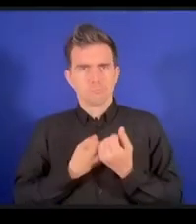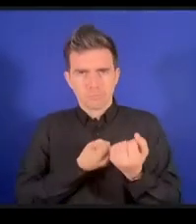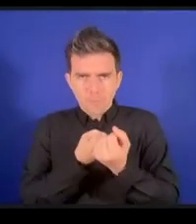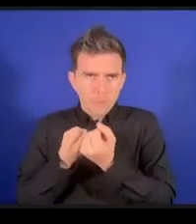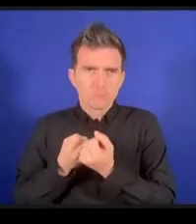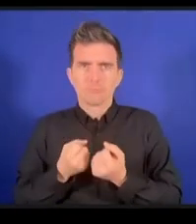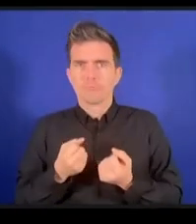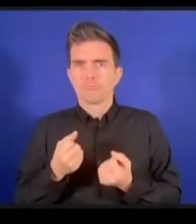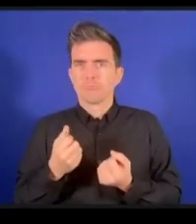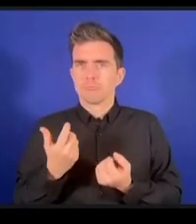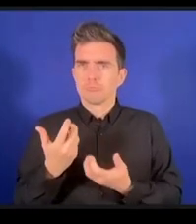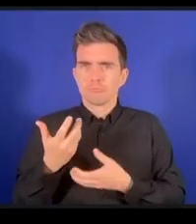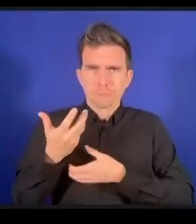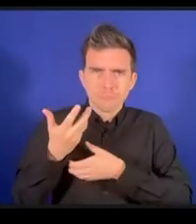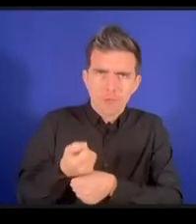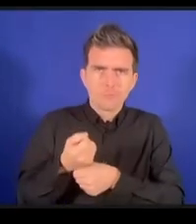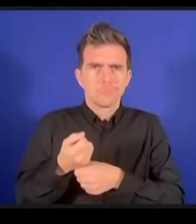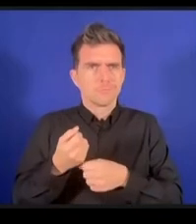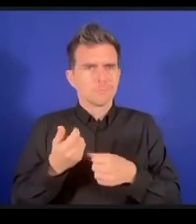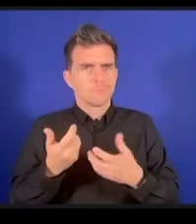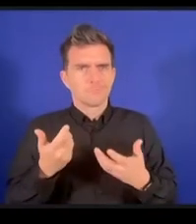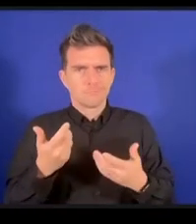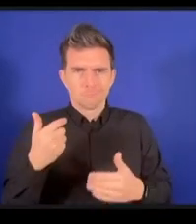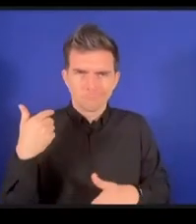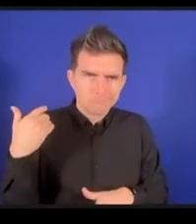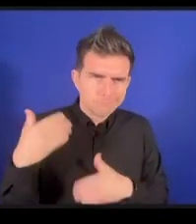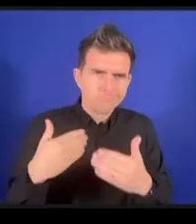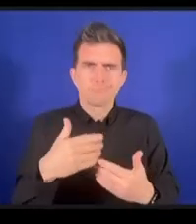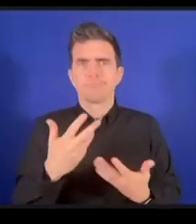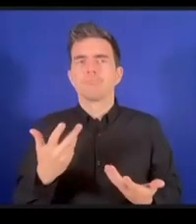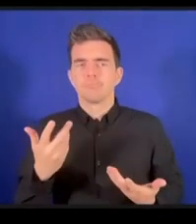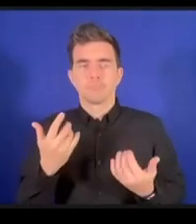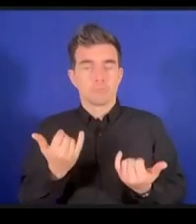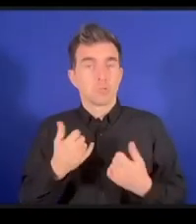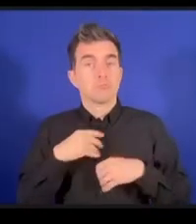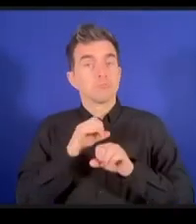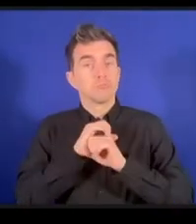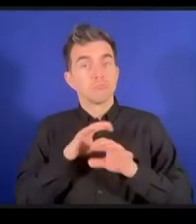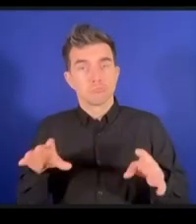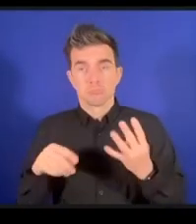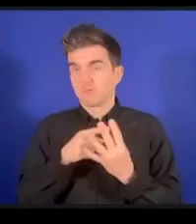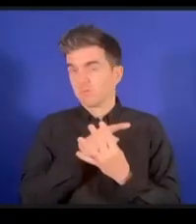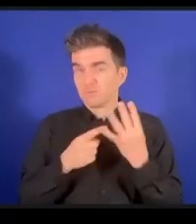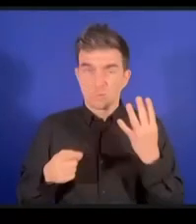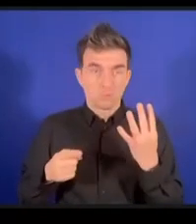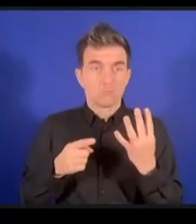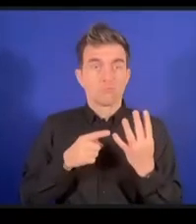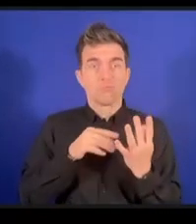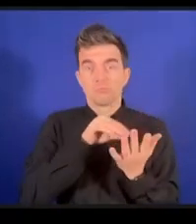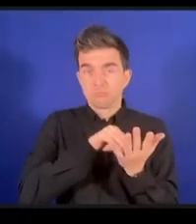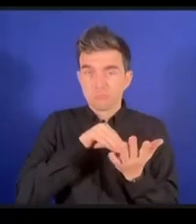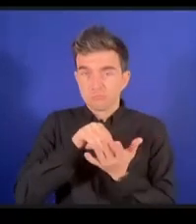4本のレポートがありますダネミックコリションが雇用に関する